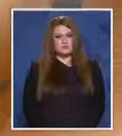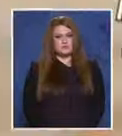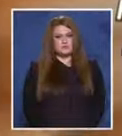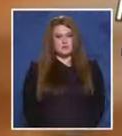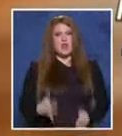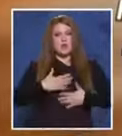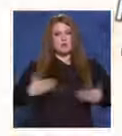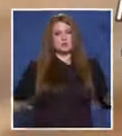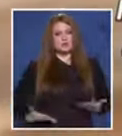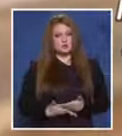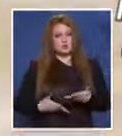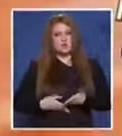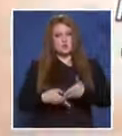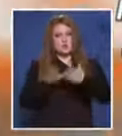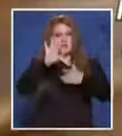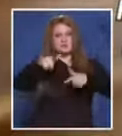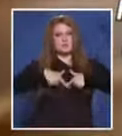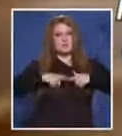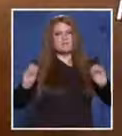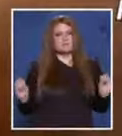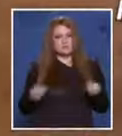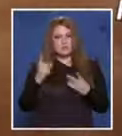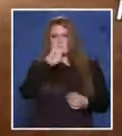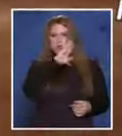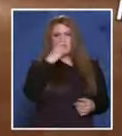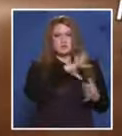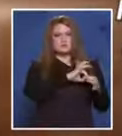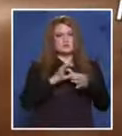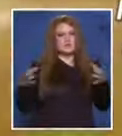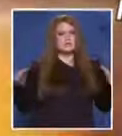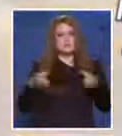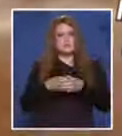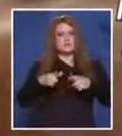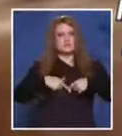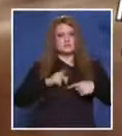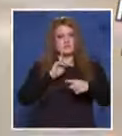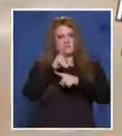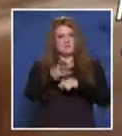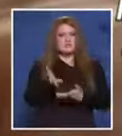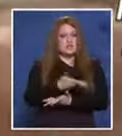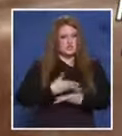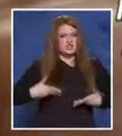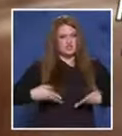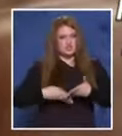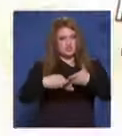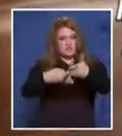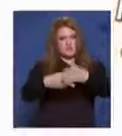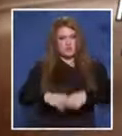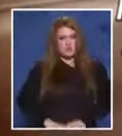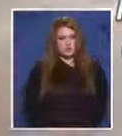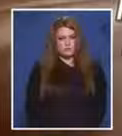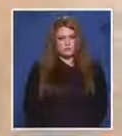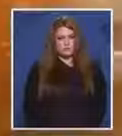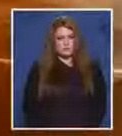Ако имате нужда от помощ за вашия правен случай, не се колебайте да се свържете с екипа на Съда Влиза. Ние ще ви